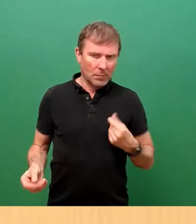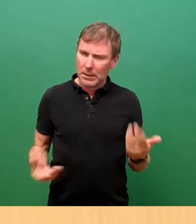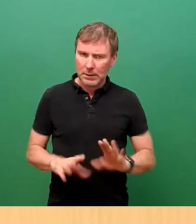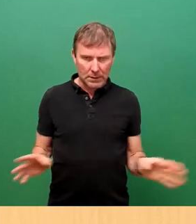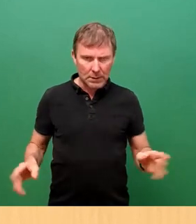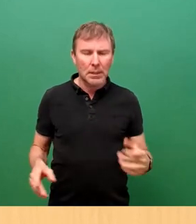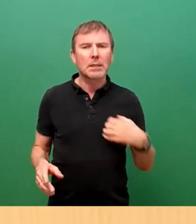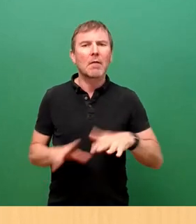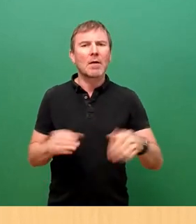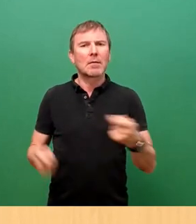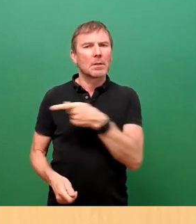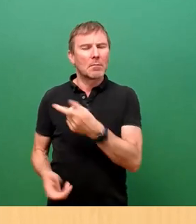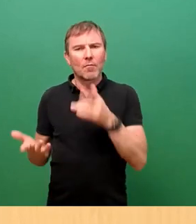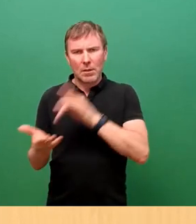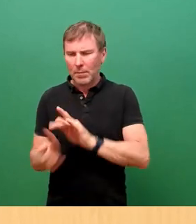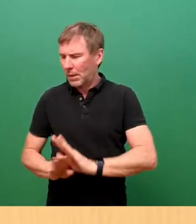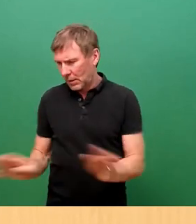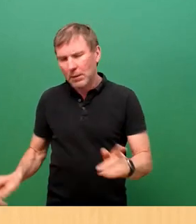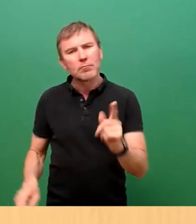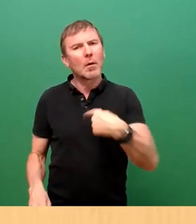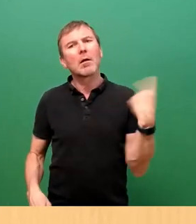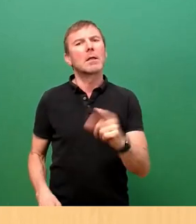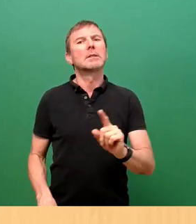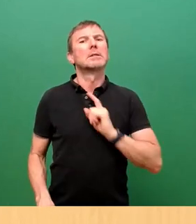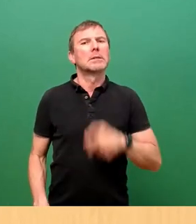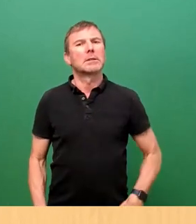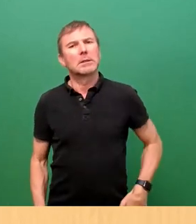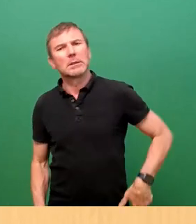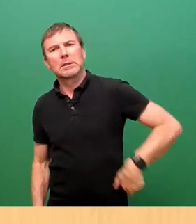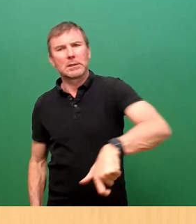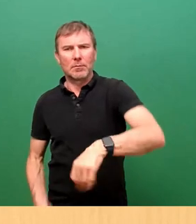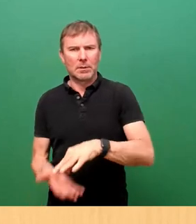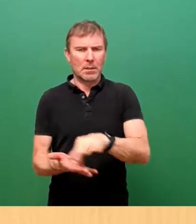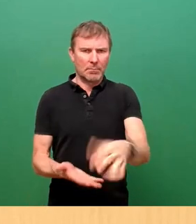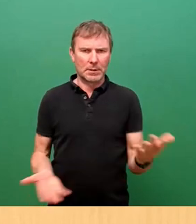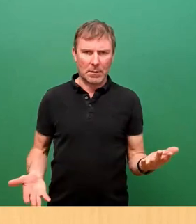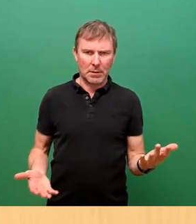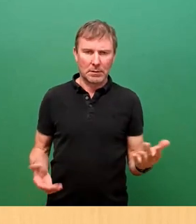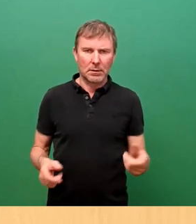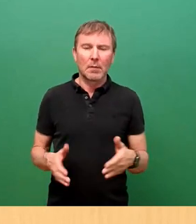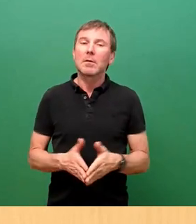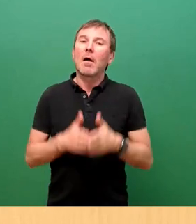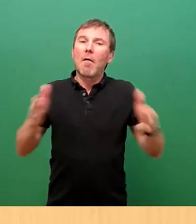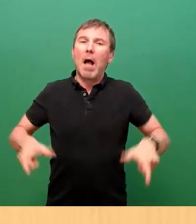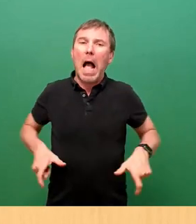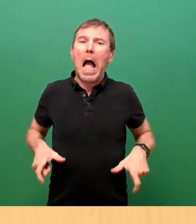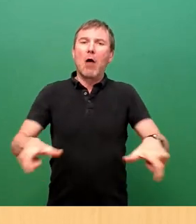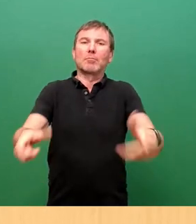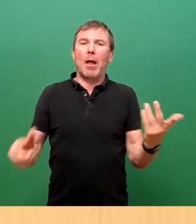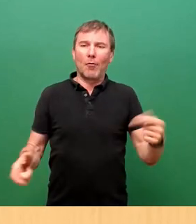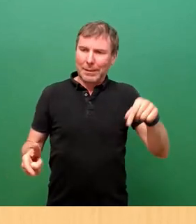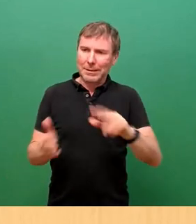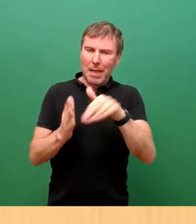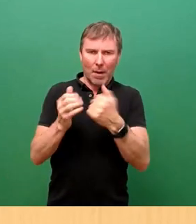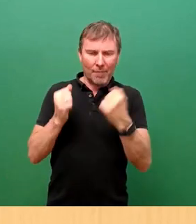Verkehrsbetriebe. Das wäre dann sozusagen komplett allein zu bezahlen, während wir für den Ausbau, so wie jetzt in der Planfeststellung ist,